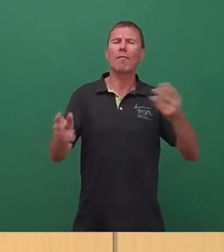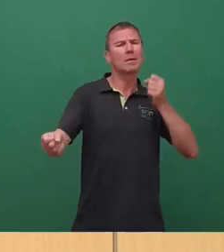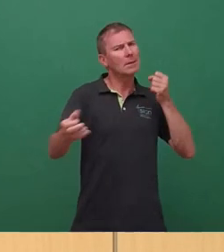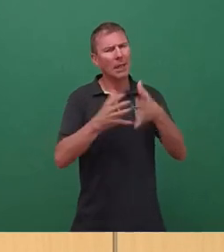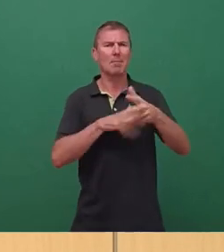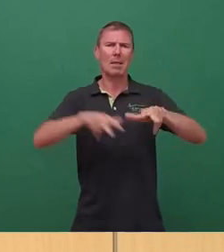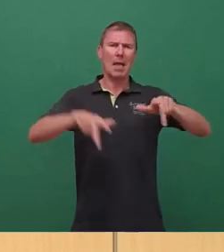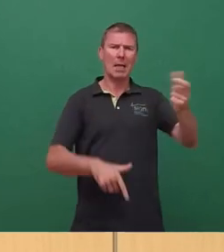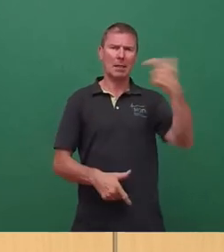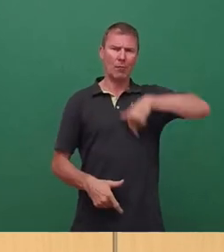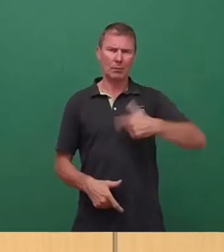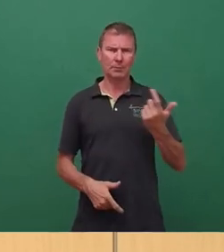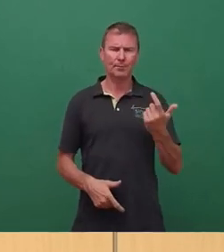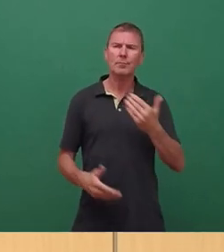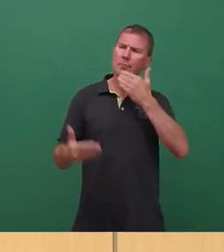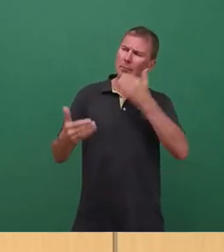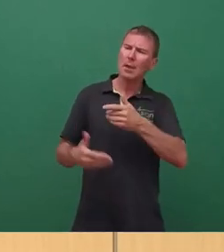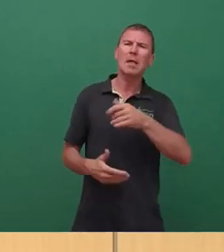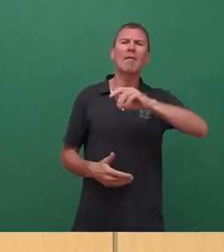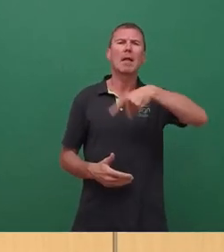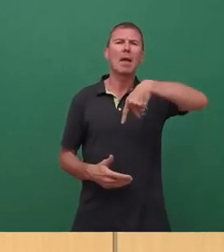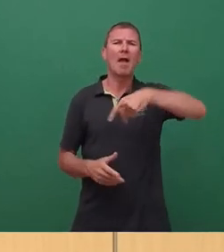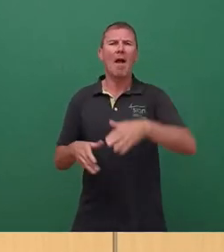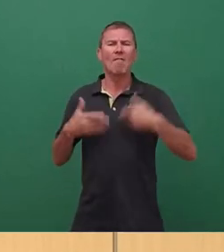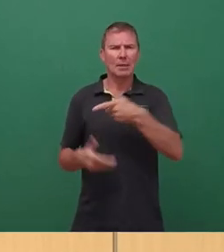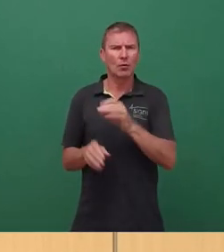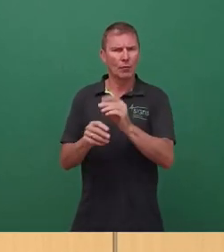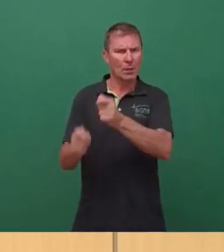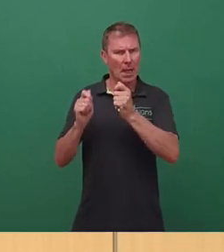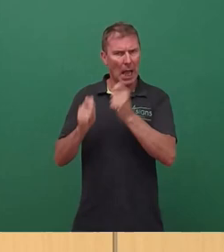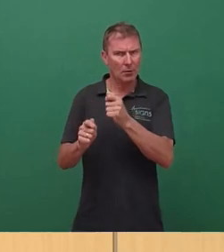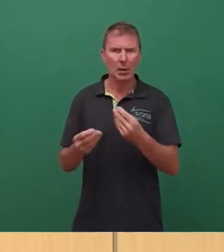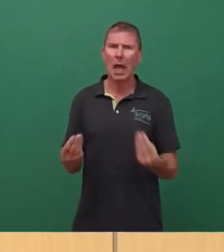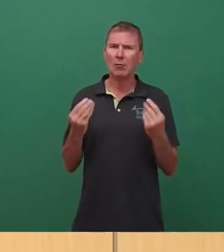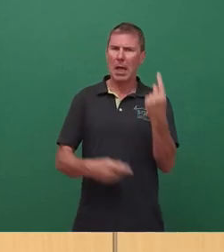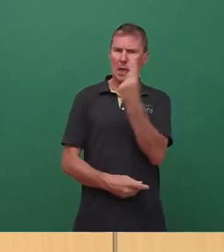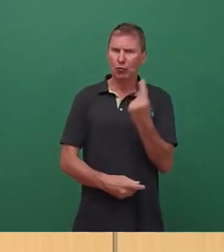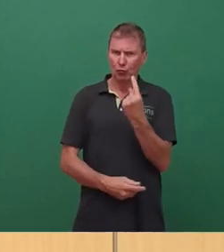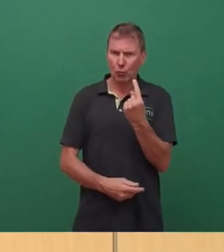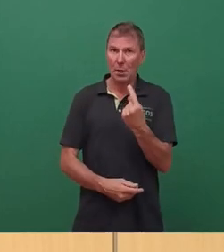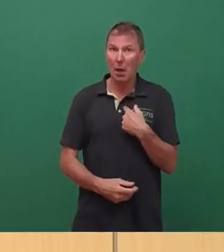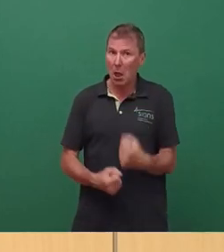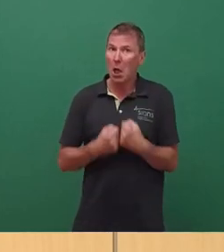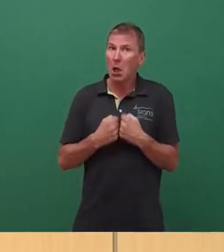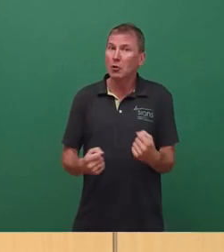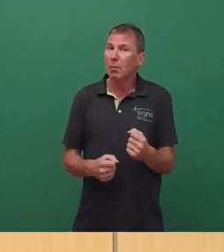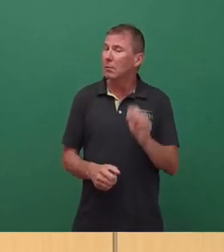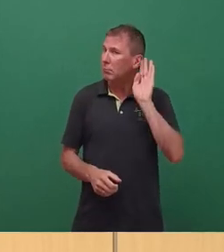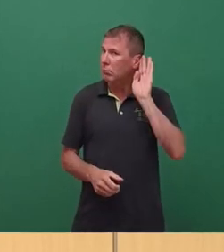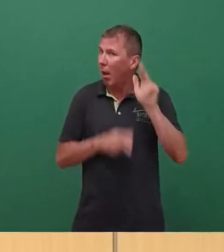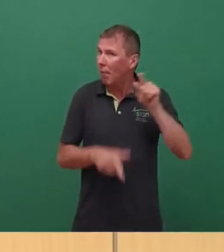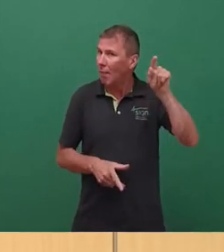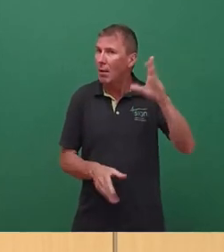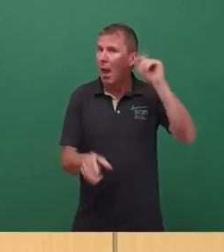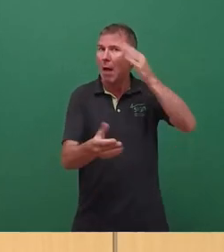Insofern danke ich der FDP-Fraktion für diesen Antrag für die Aktuelle Stunde heute und bin gespannt auf die Ausführungen der Verwaltung, die wir sicherlich am Ende